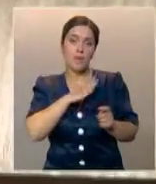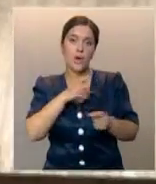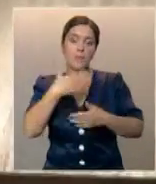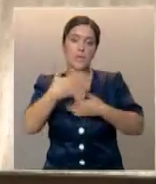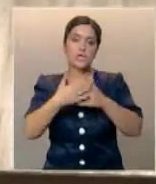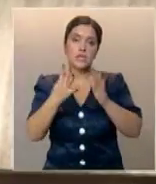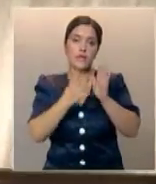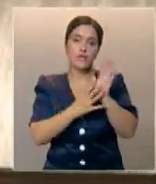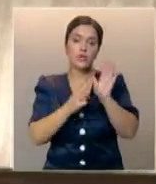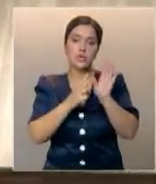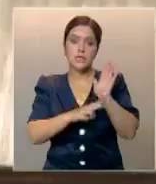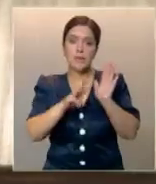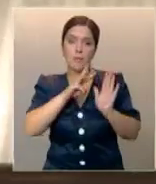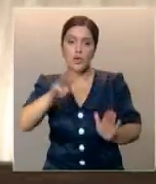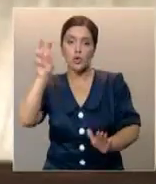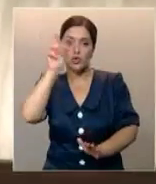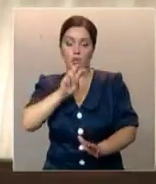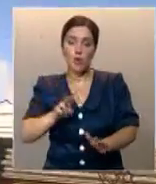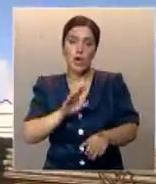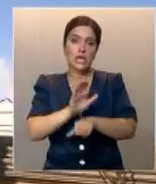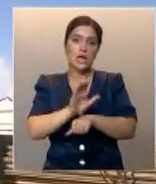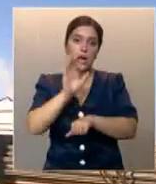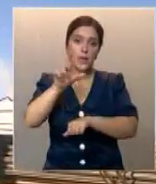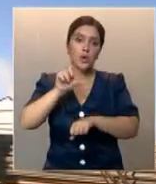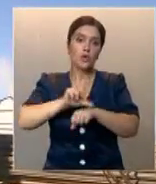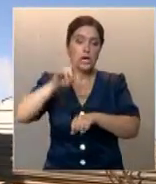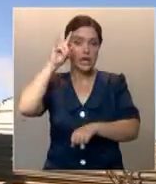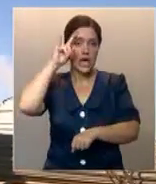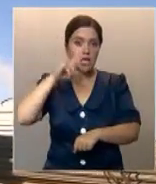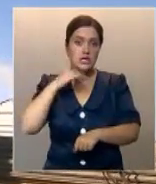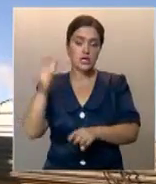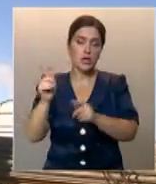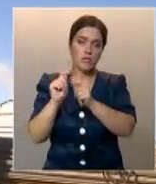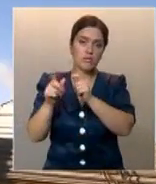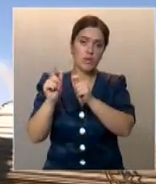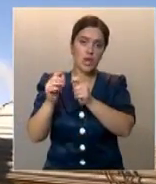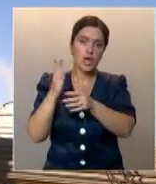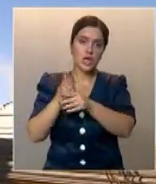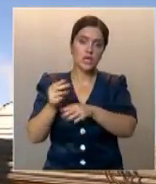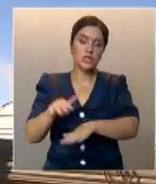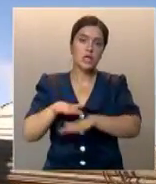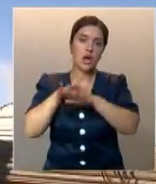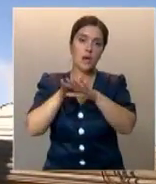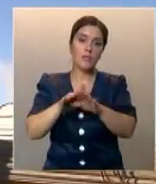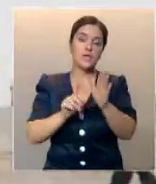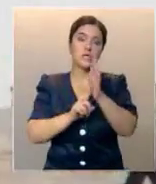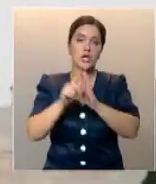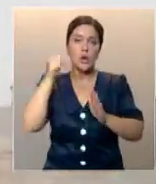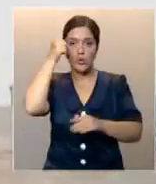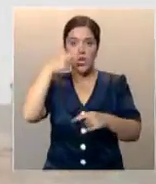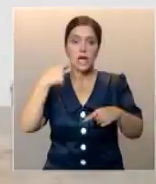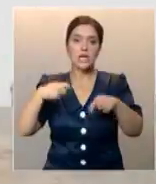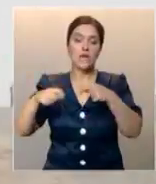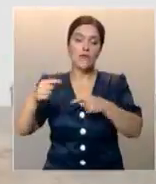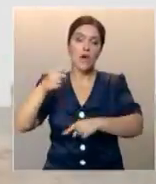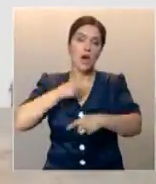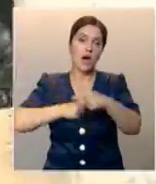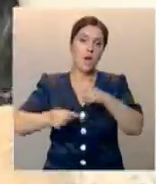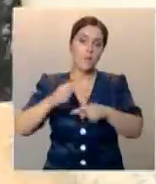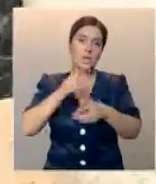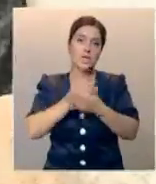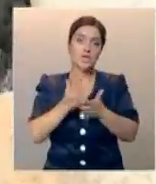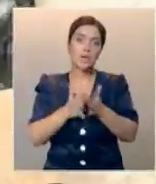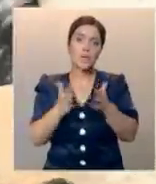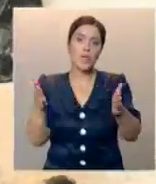очередь почти 970 миллионов долларов направили в Турцию казахстанские инвесторы. С начала года товарооборот двух стран составил более